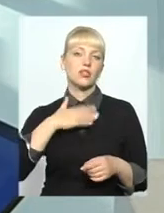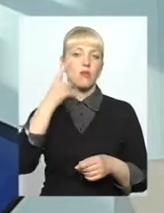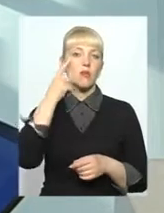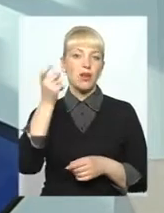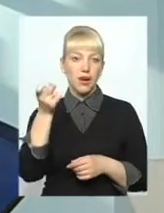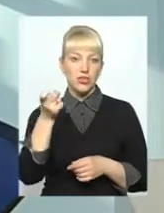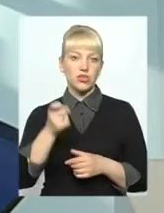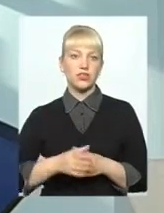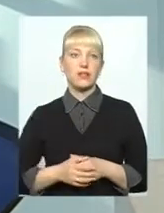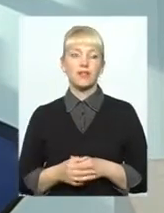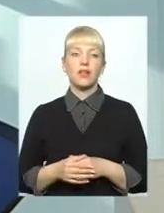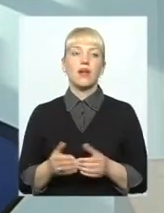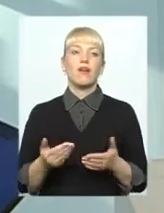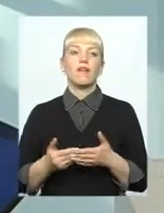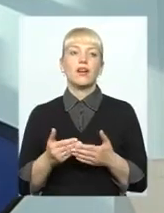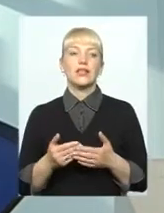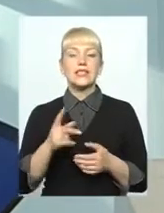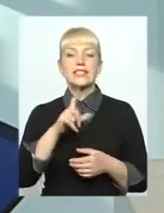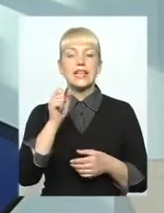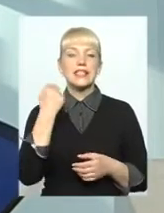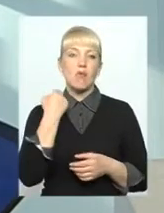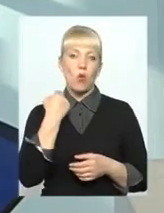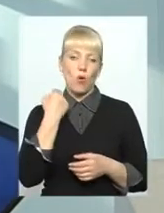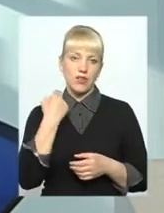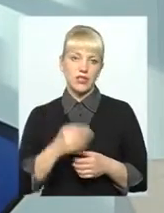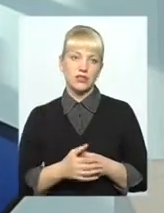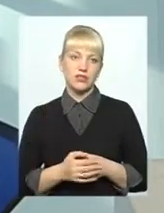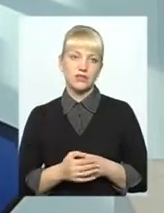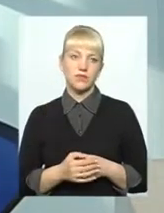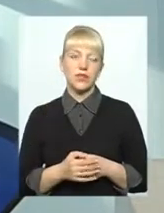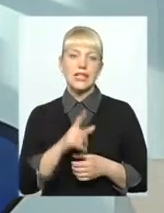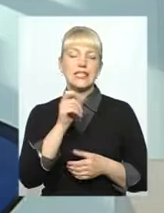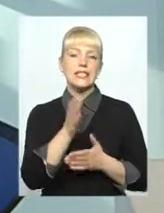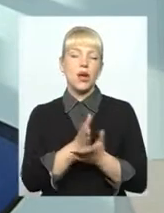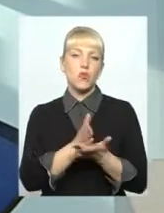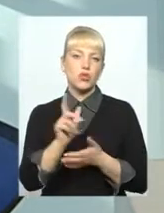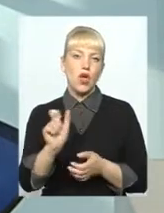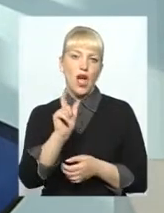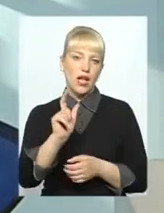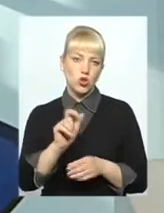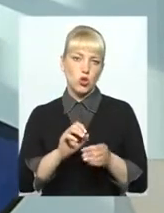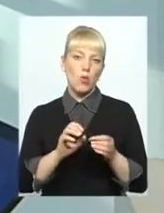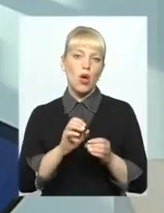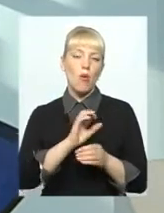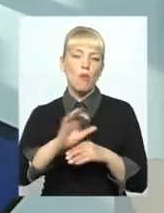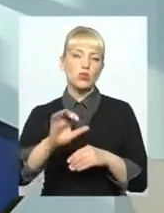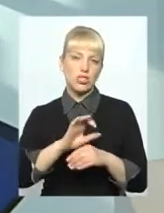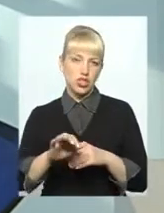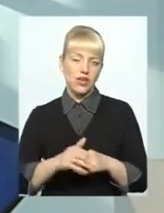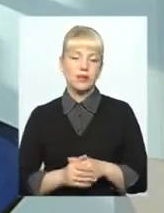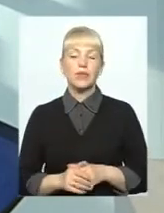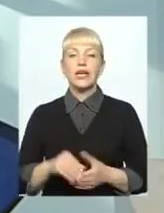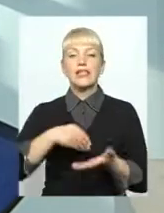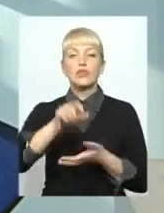за заборгованість за послуги газопостачання. Тобто споживачу вже